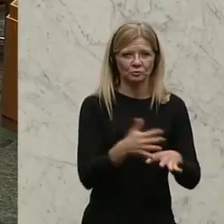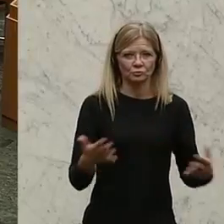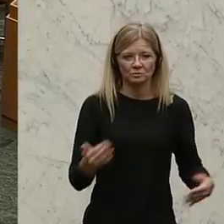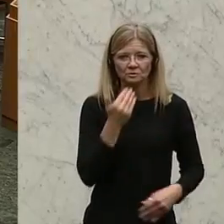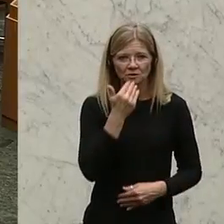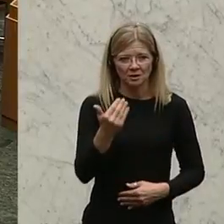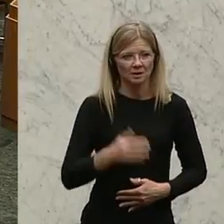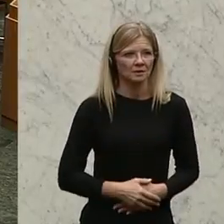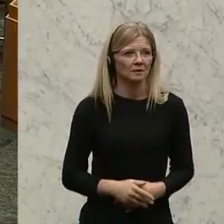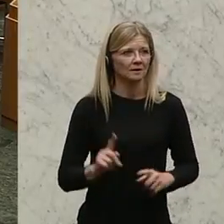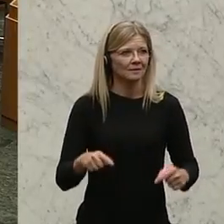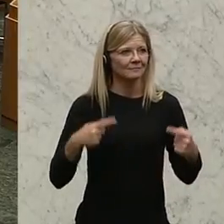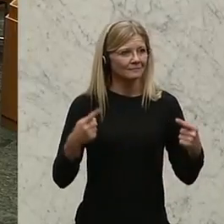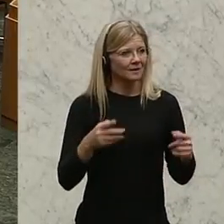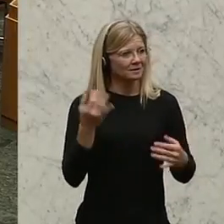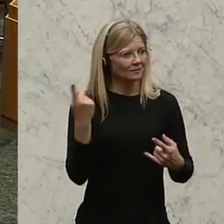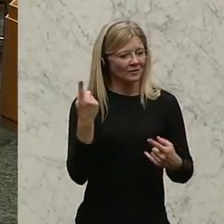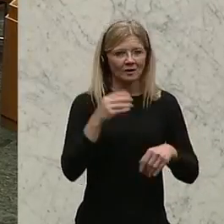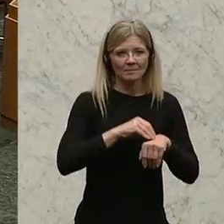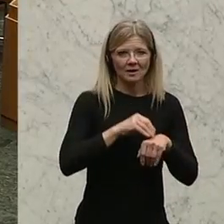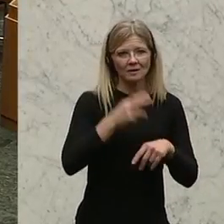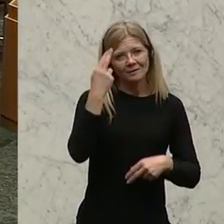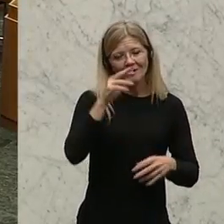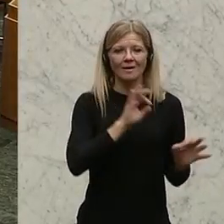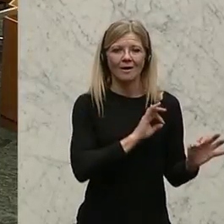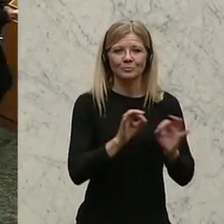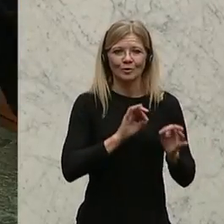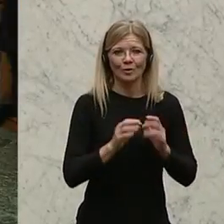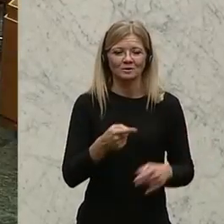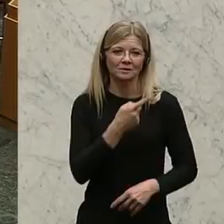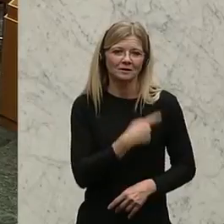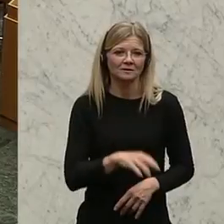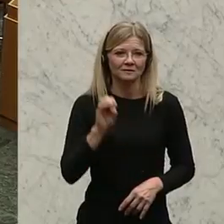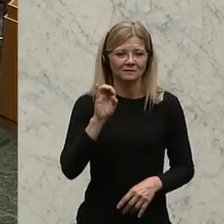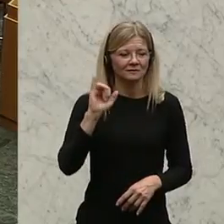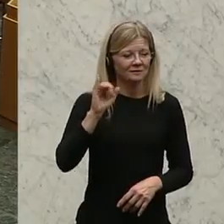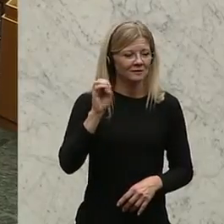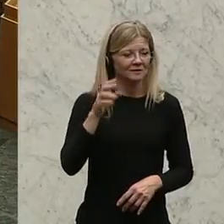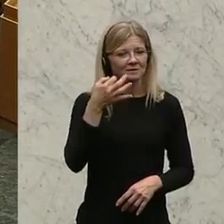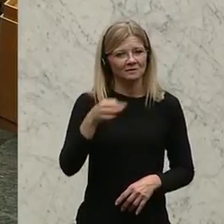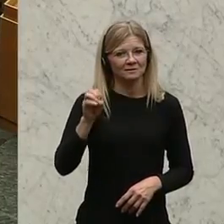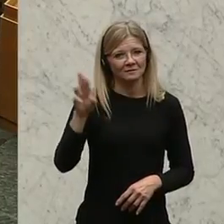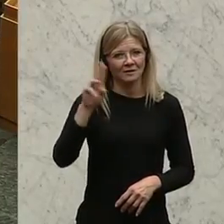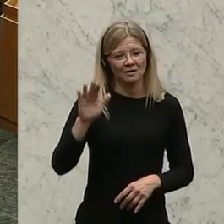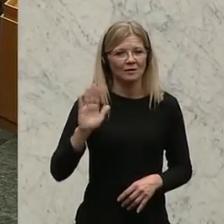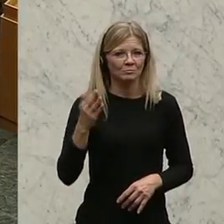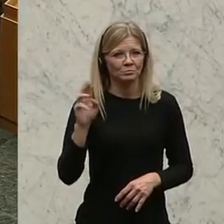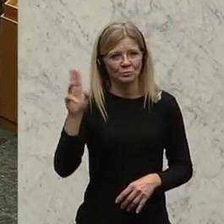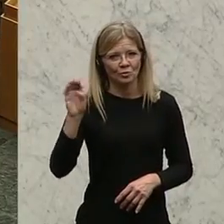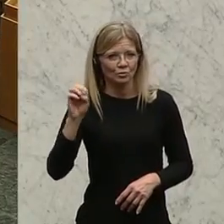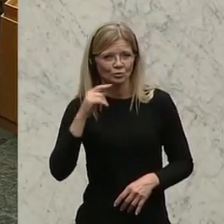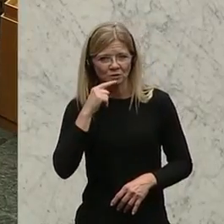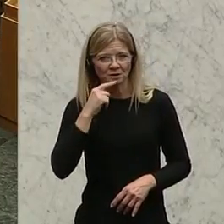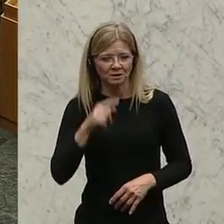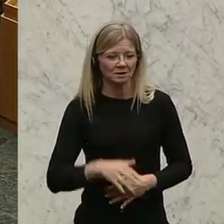Letzter zu Wort gemeldeter Redner zu diesem Tagesordnungspunkt, Dieter Brosch, Mediensprecher der Grünen. Danke Frau Präsidentin.